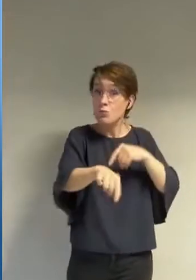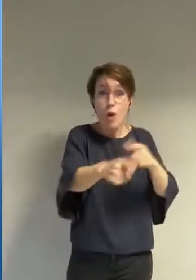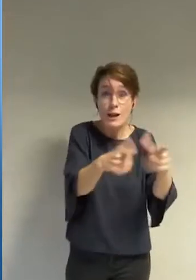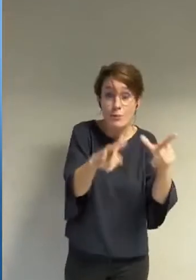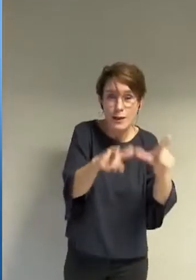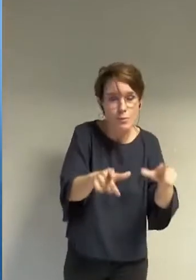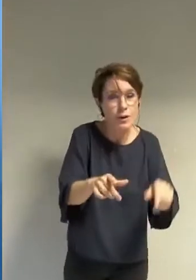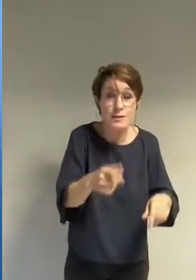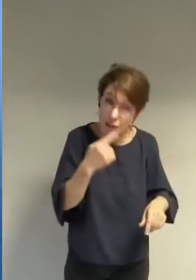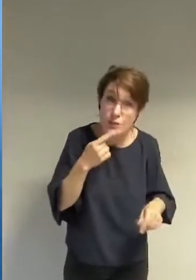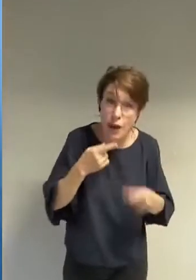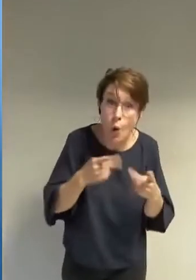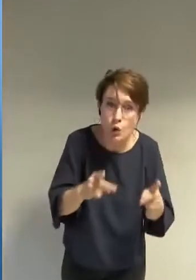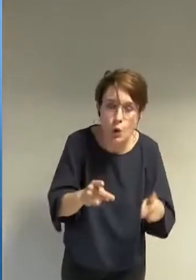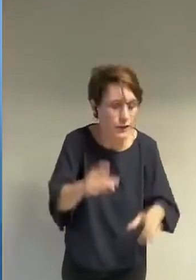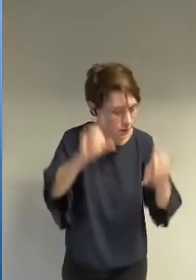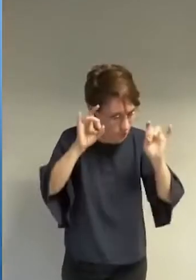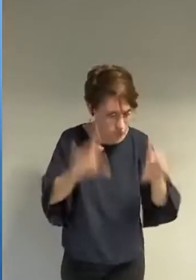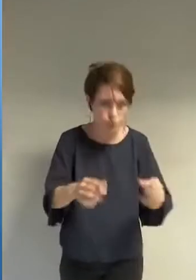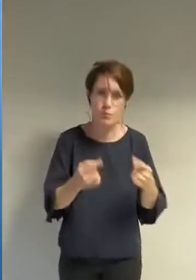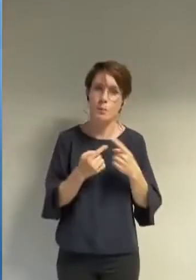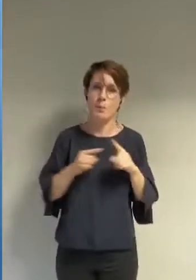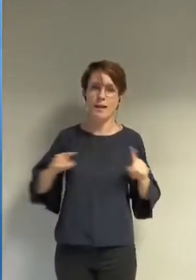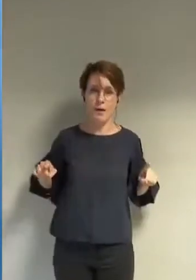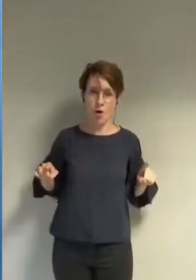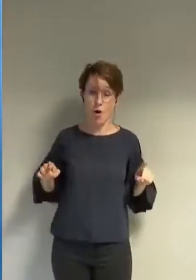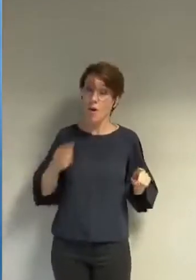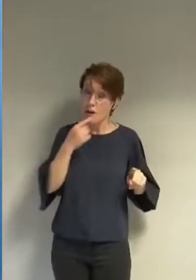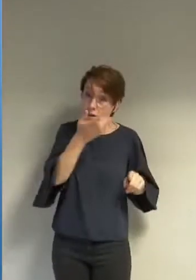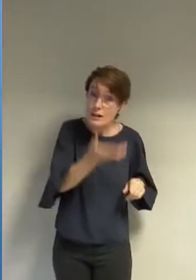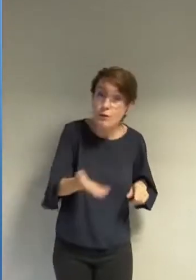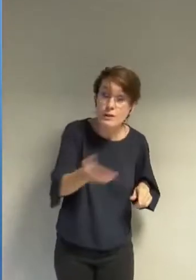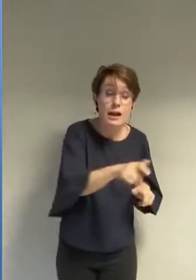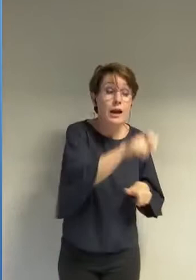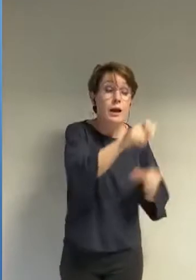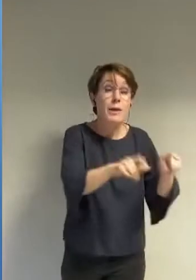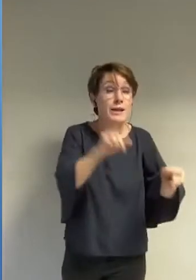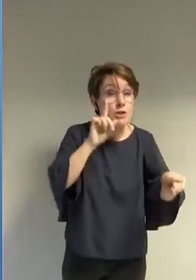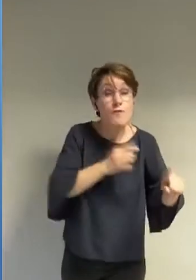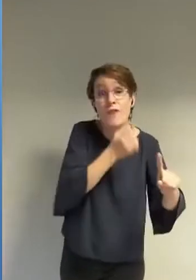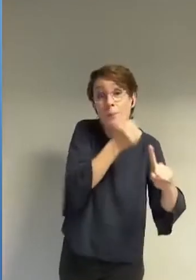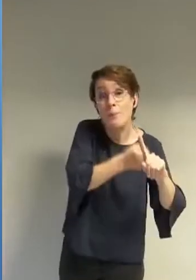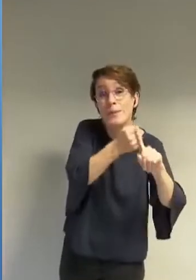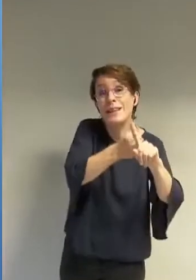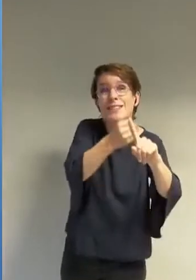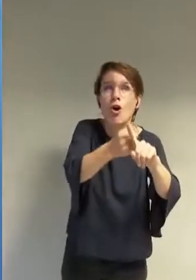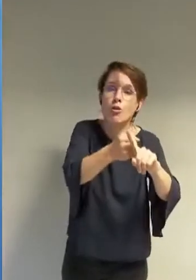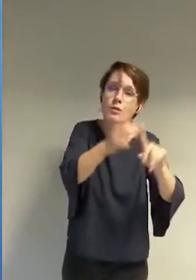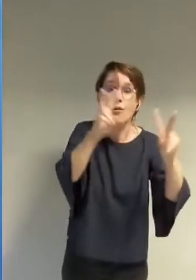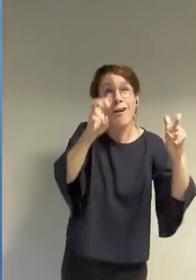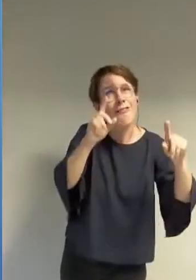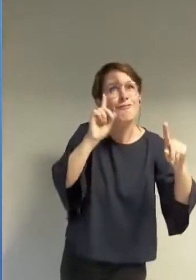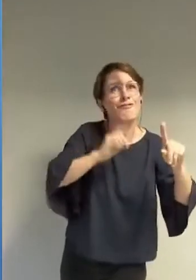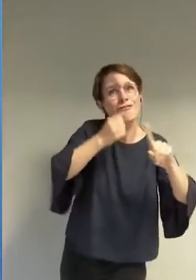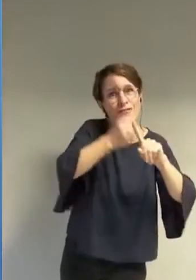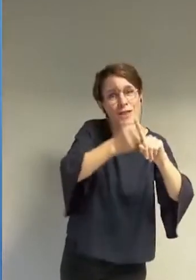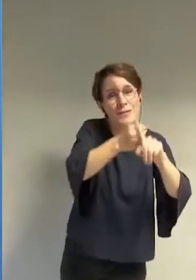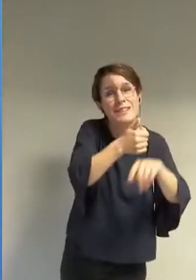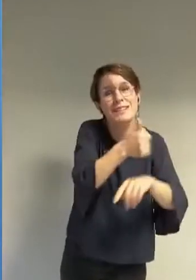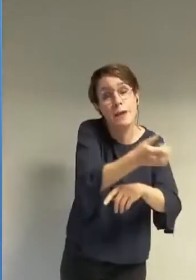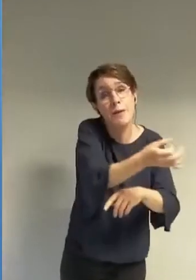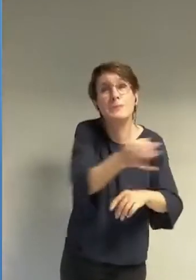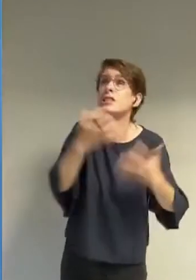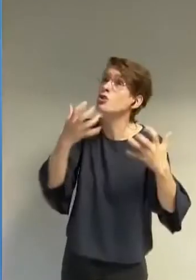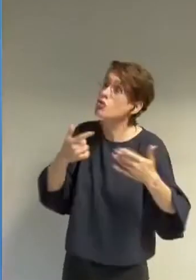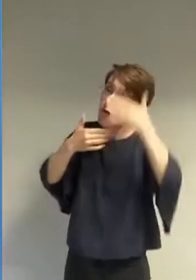que le port du burkini soit revendiqué par des militantes qui se disent féministes n'enlève rien au fait